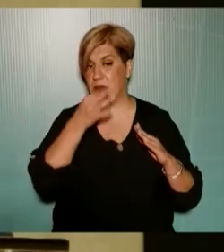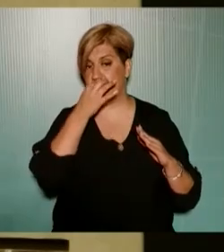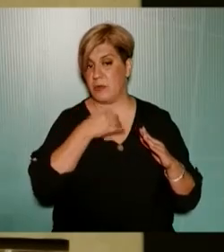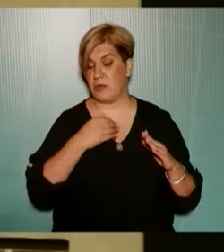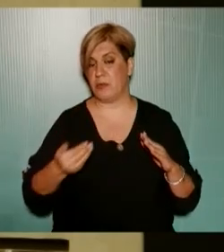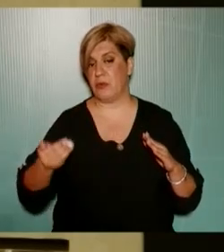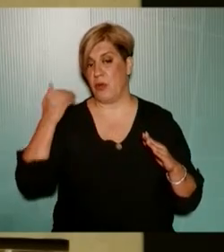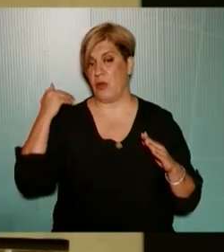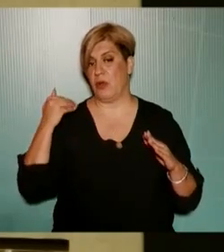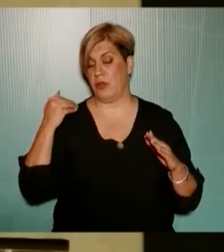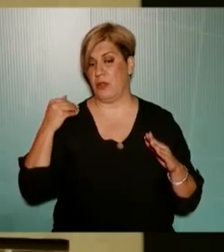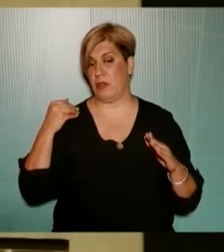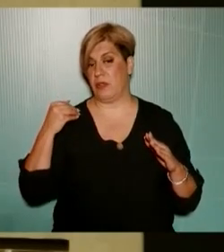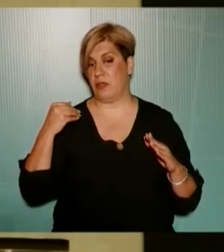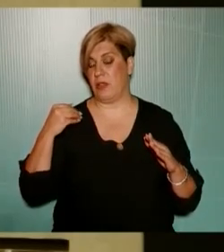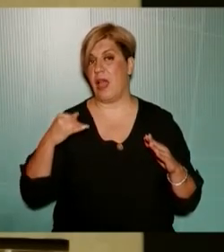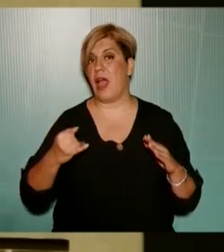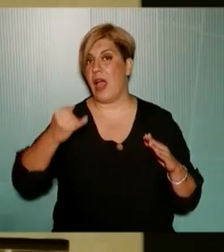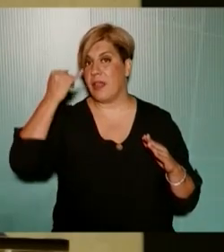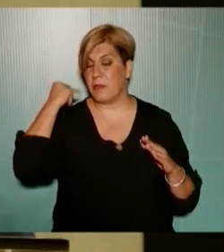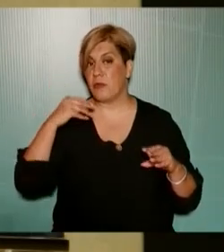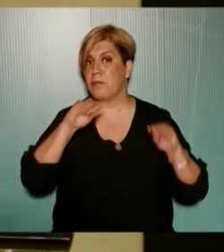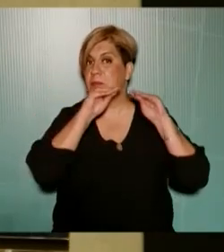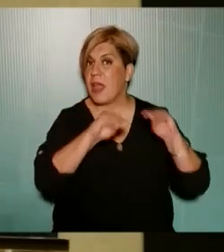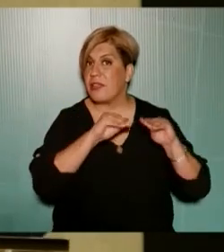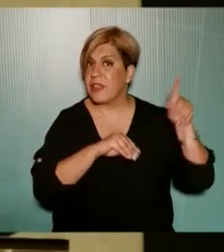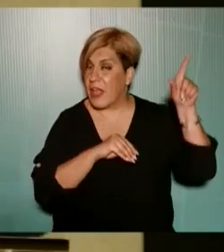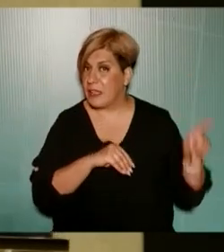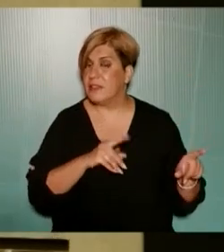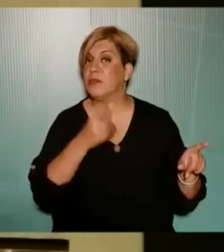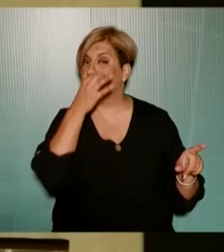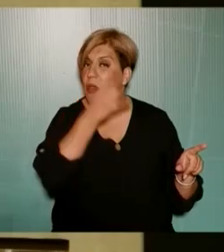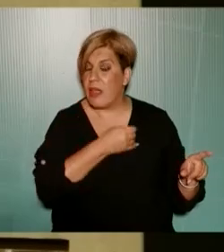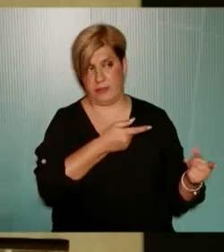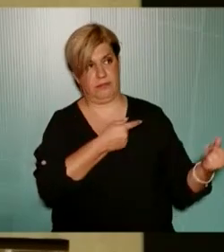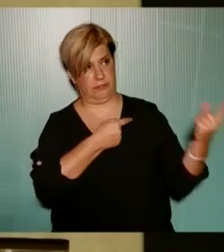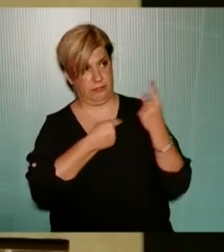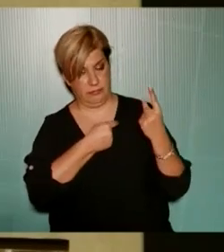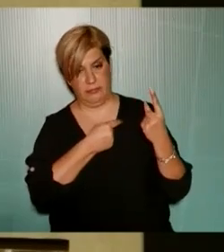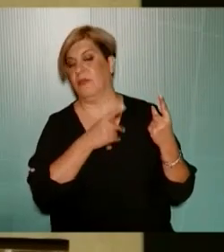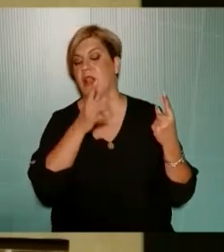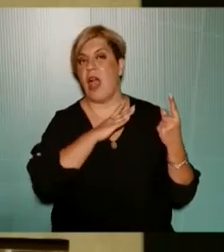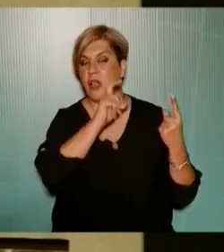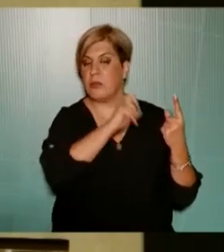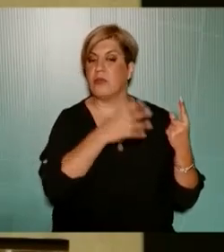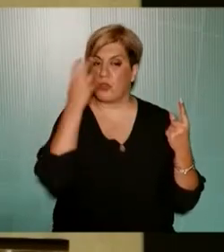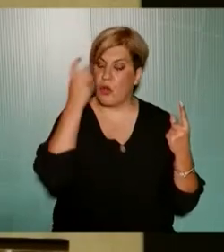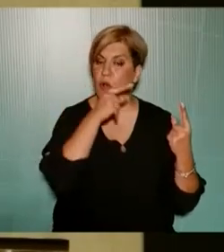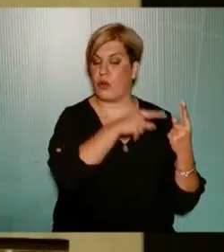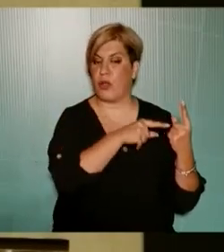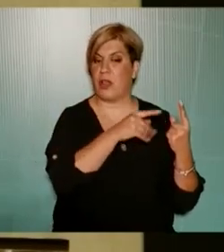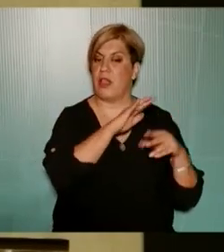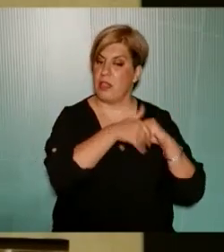ο πρώην αντιδήμαρχος παιδείας αυτό και δεν έρχεστε ως πρώην αντιδήμαρχος παιδείας και ως ένας άνθρωπος που εγώ θεωρώ ότι